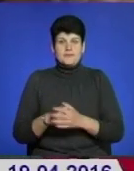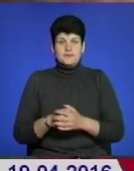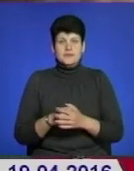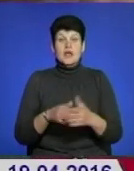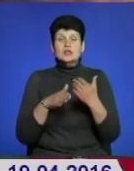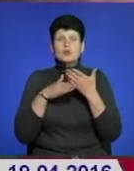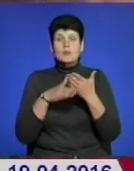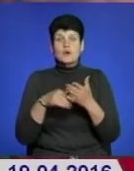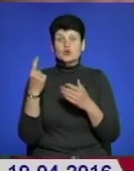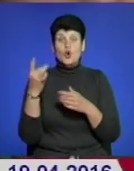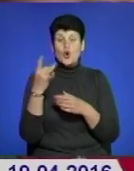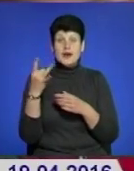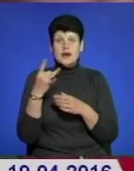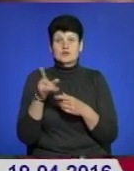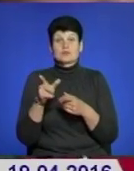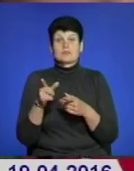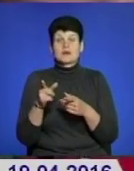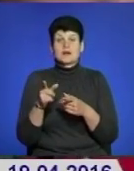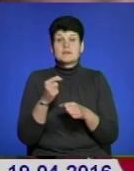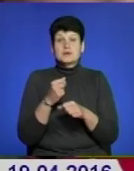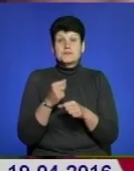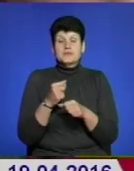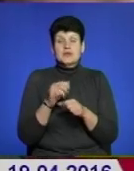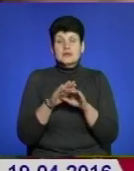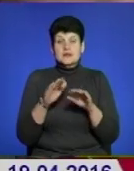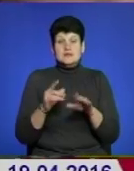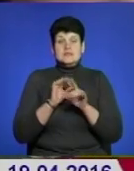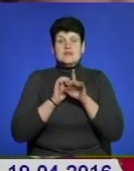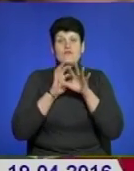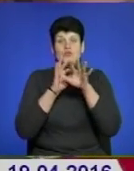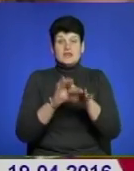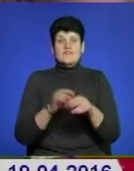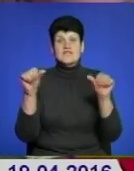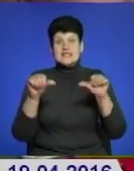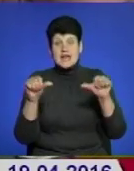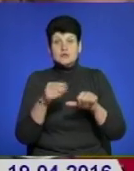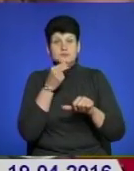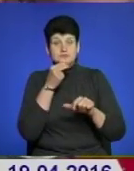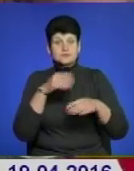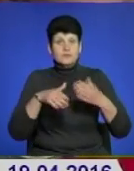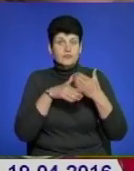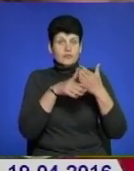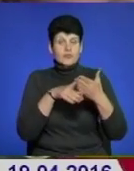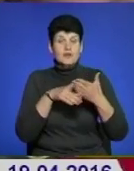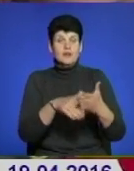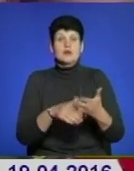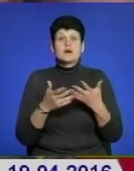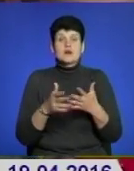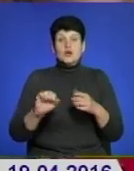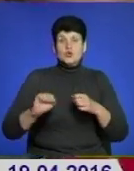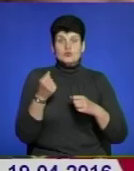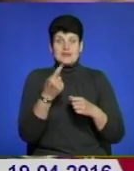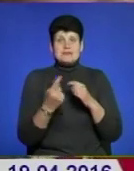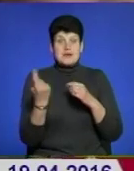допомагаємо одного разу, ми заводимо деякі діти заводять її в їдальню, ми так само допомагаємо їй. Ми так само дуже з дружимося з нею з першого